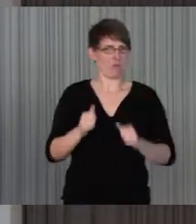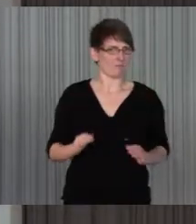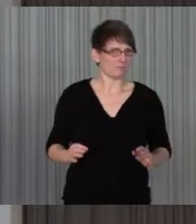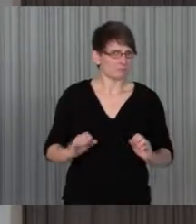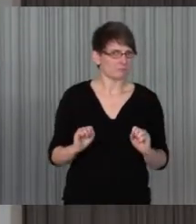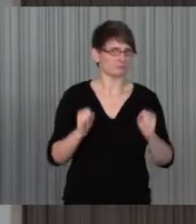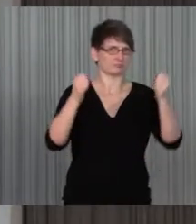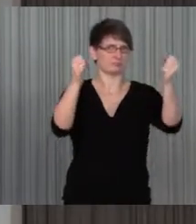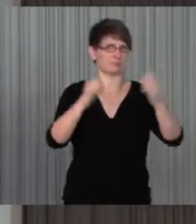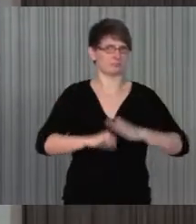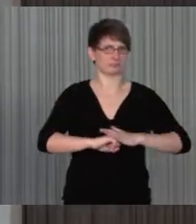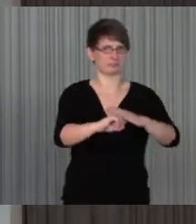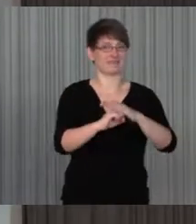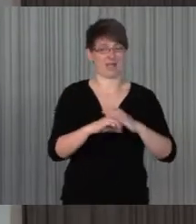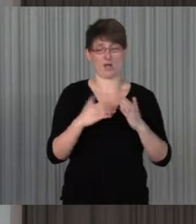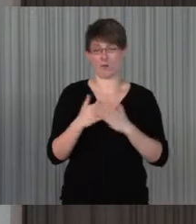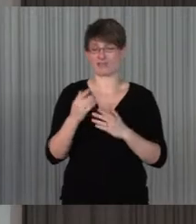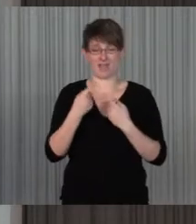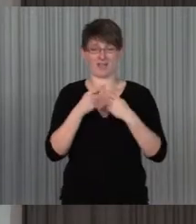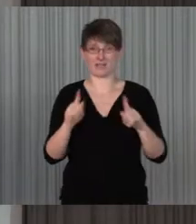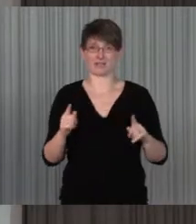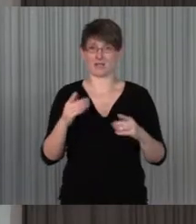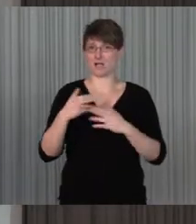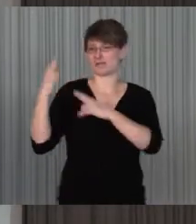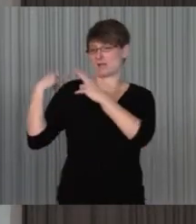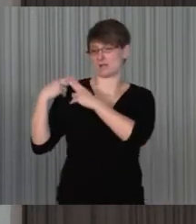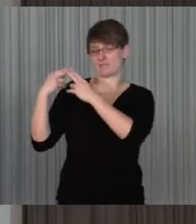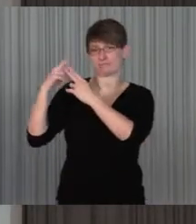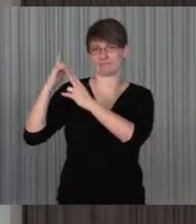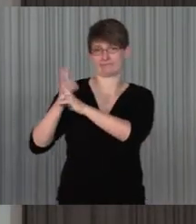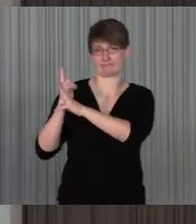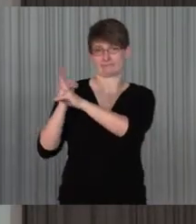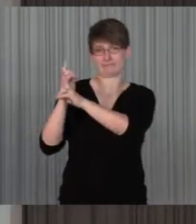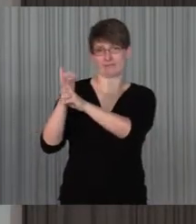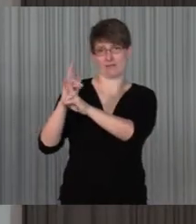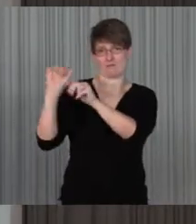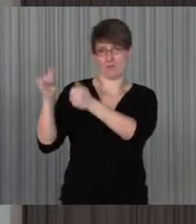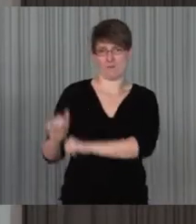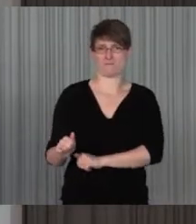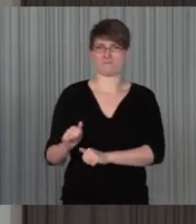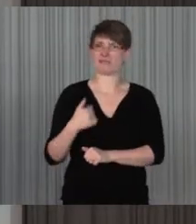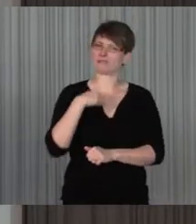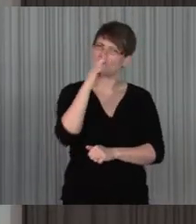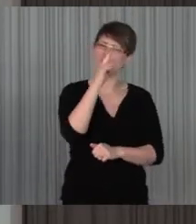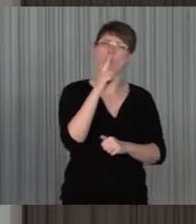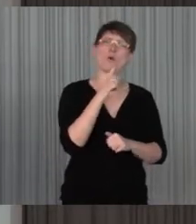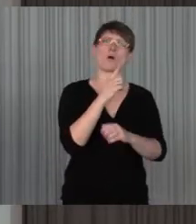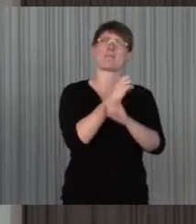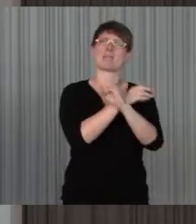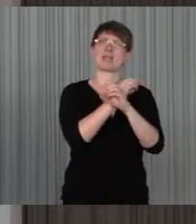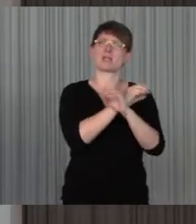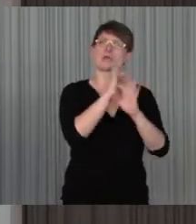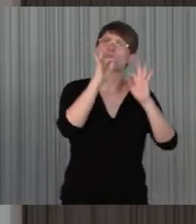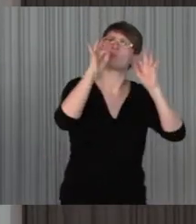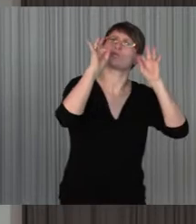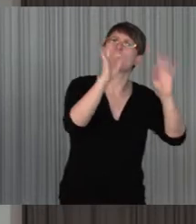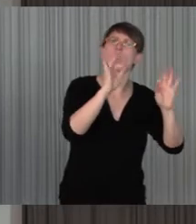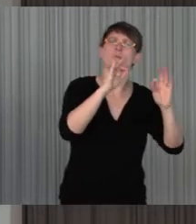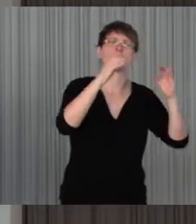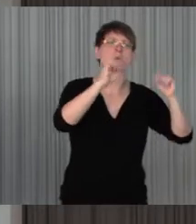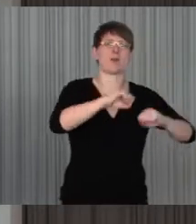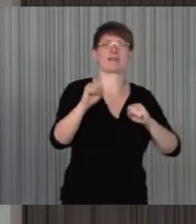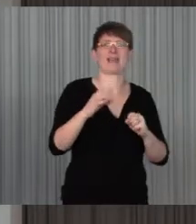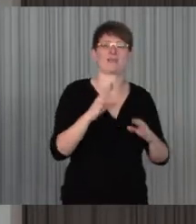sich auch von etablierten Formen ab, Medien sind da glaube ich auch digitalen Medien eben auch sozusagen ein gutes Mittel dazu,